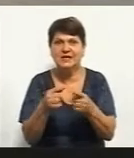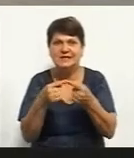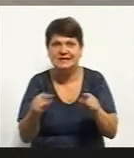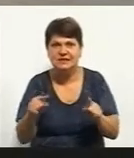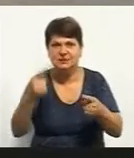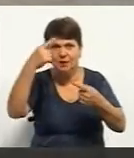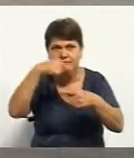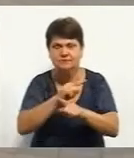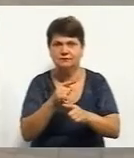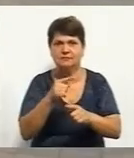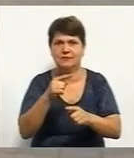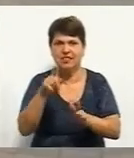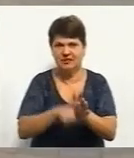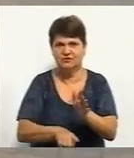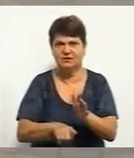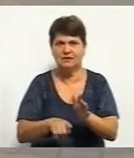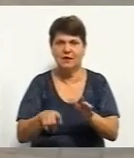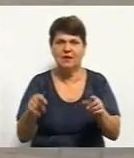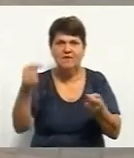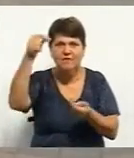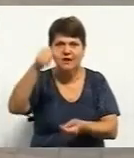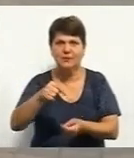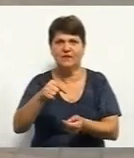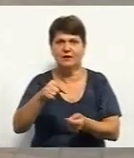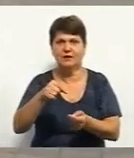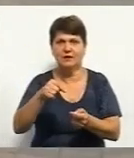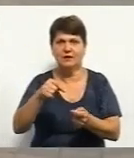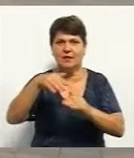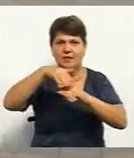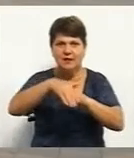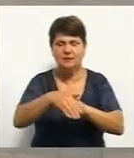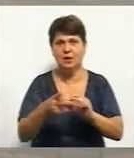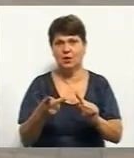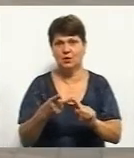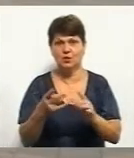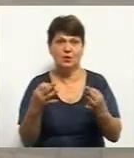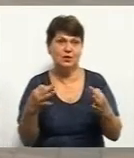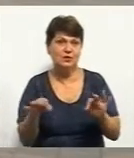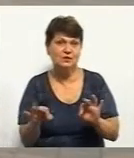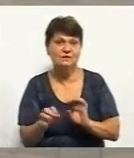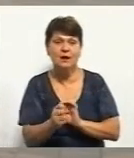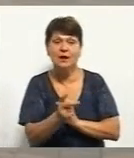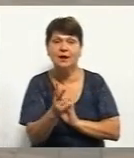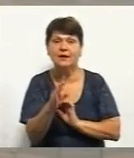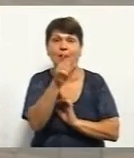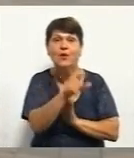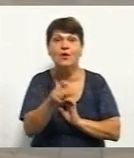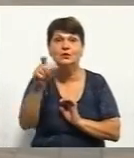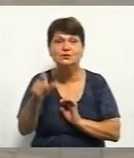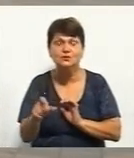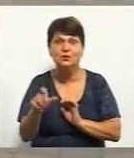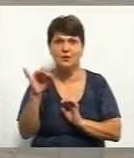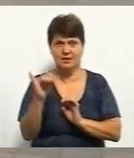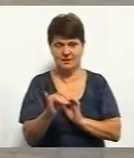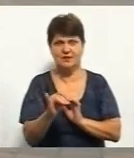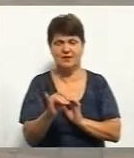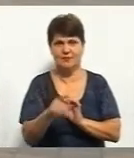відповідних нахилах. І друге, він дозволяє певної кількості особам, в тому числі